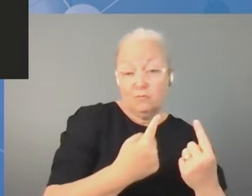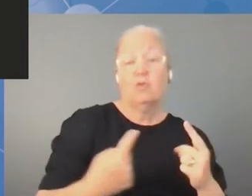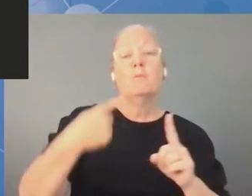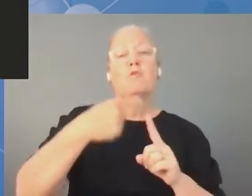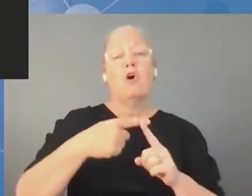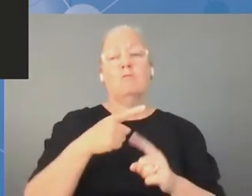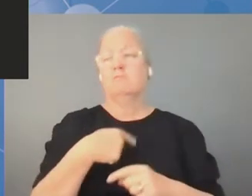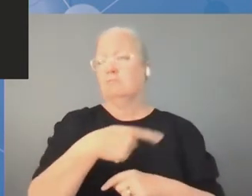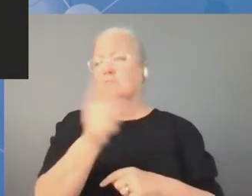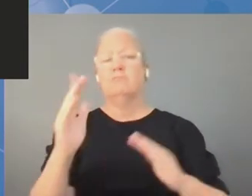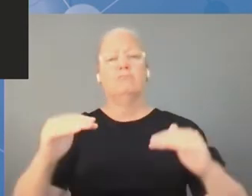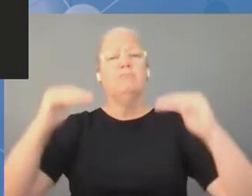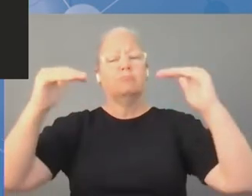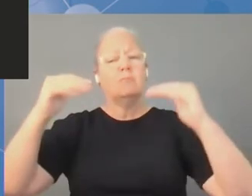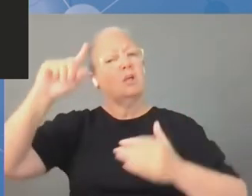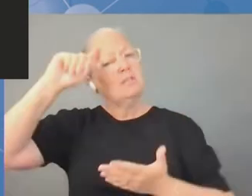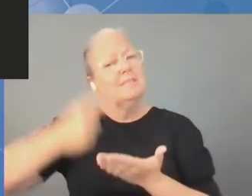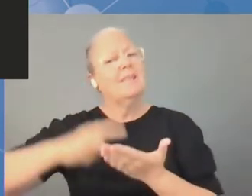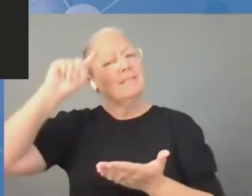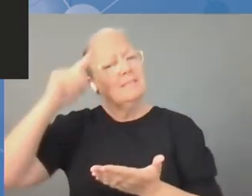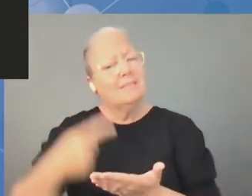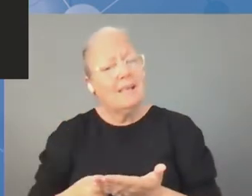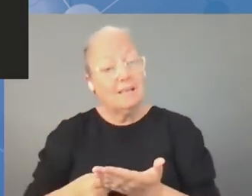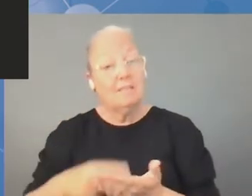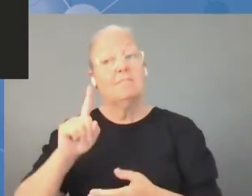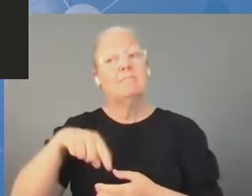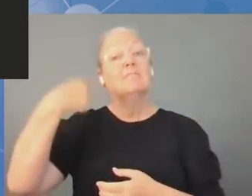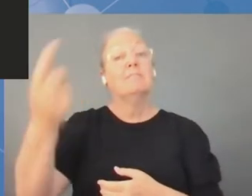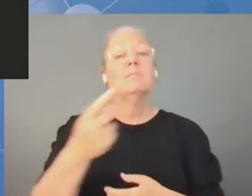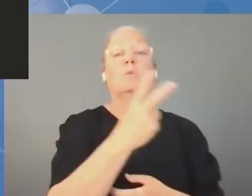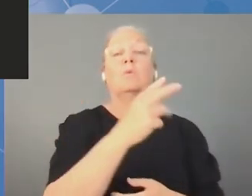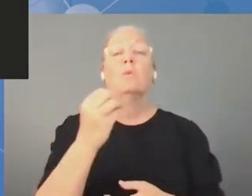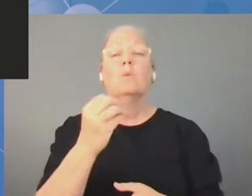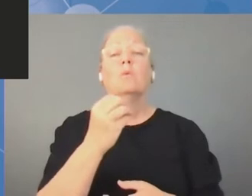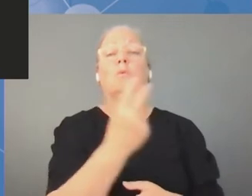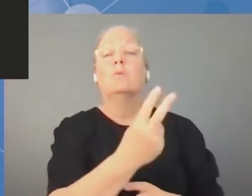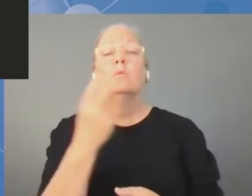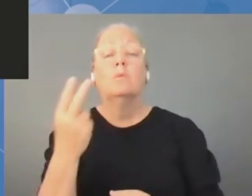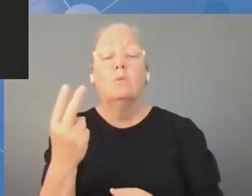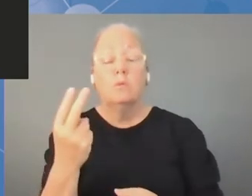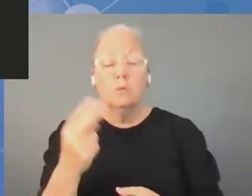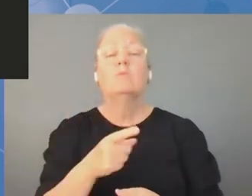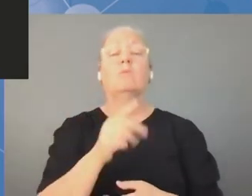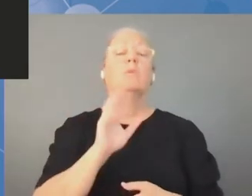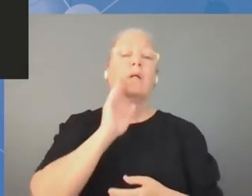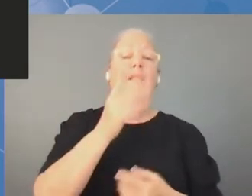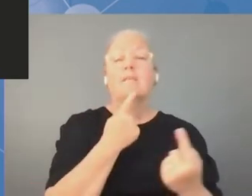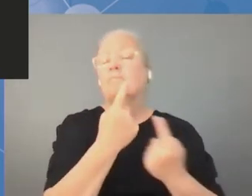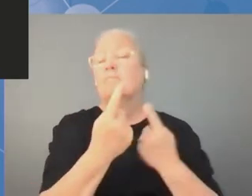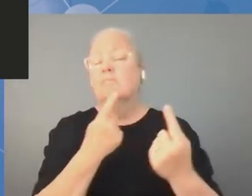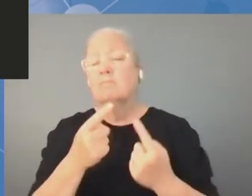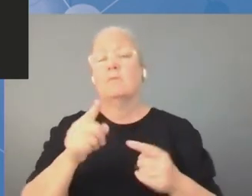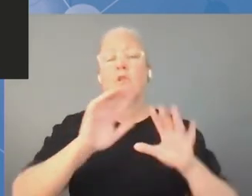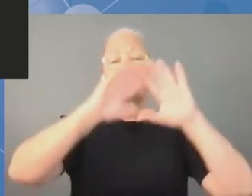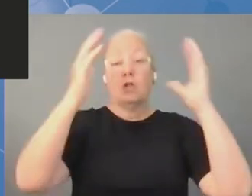dyskusje, w jaki sposób będziemy współpracować także z decydentami. Będę chciał uczestniczyć także w kolejnym